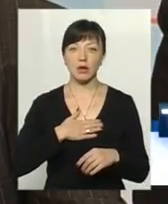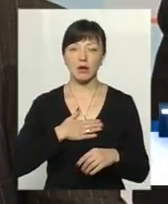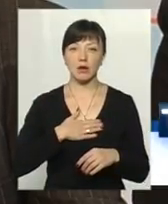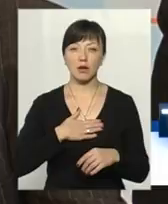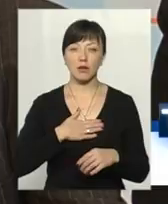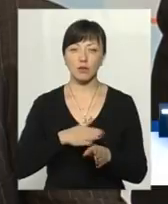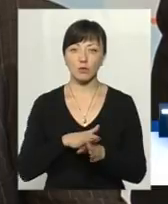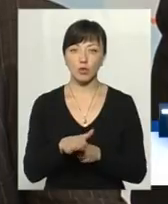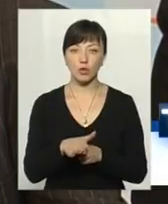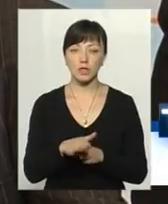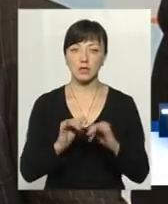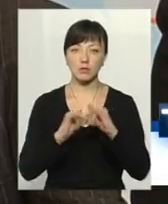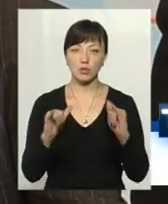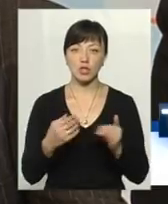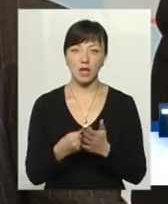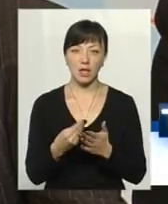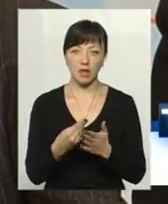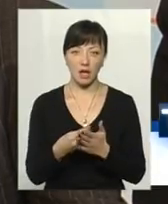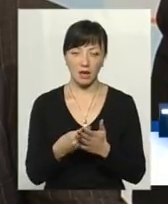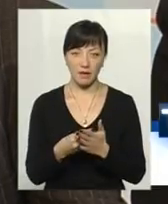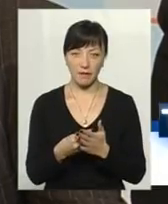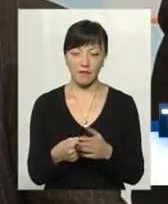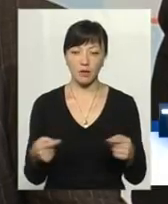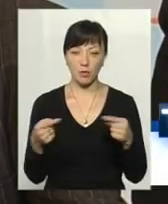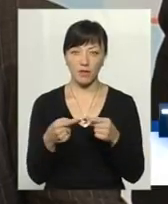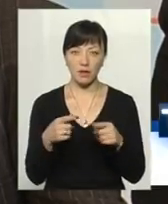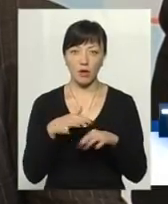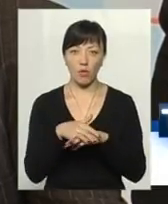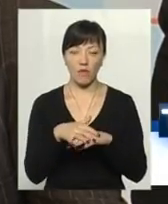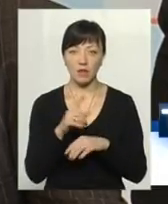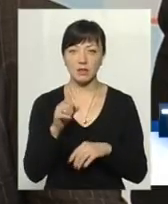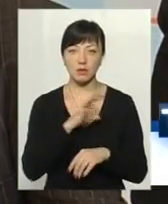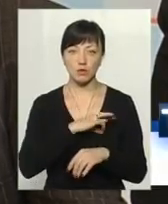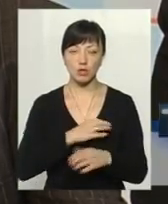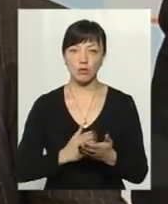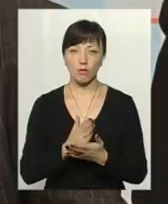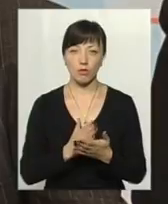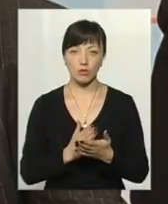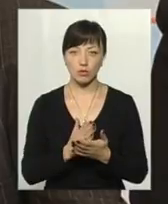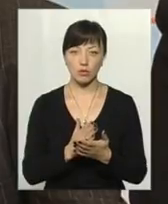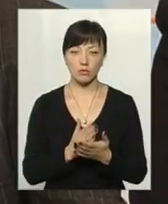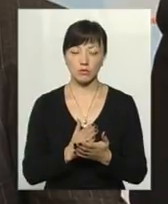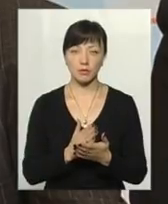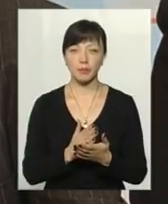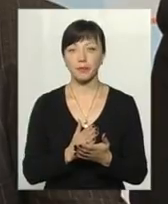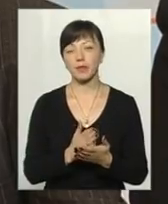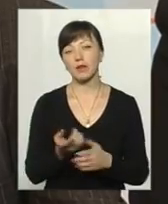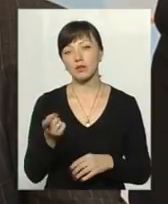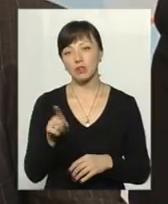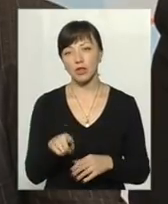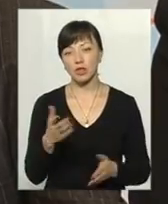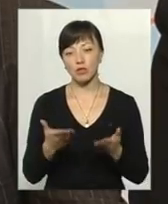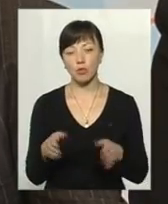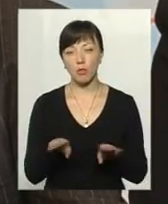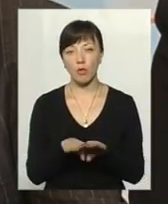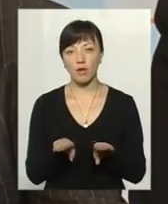тарифів. Відповідно, і нарахування за спожиті послуги пішли більше. Якщо